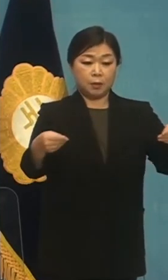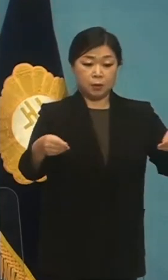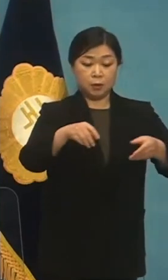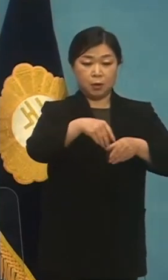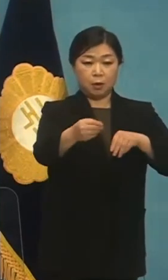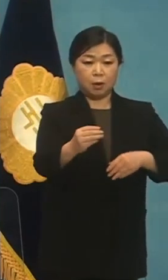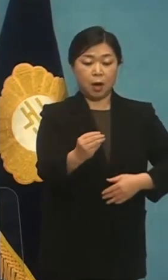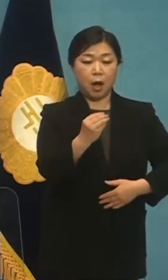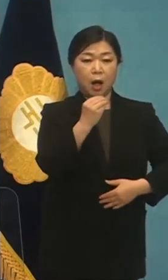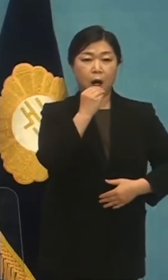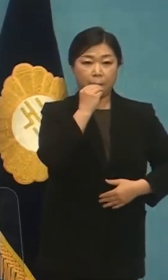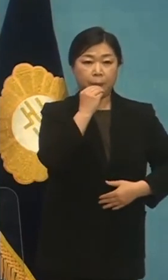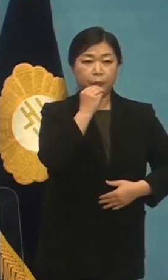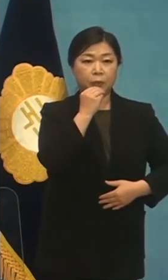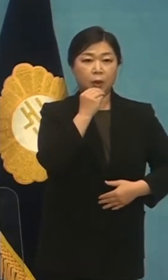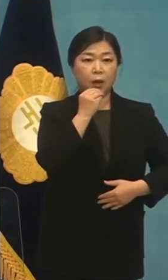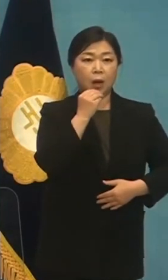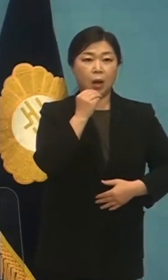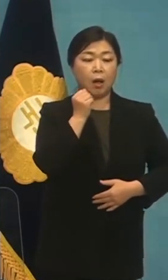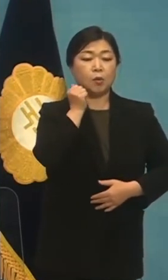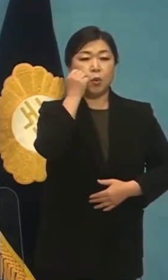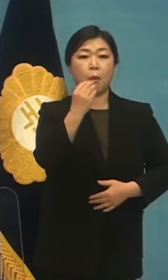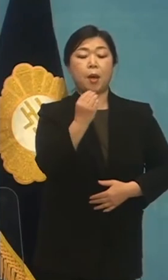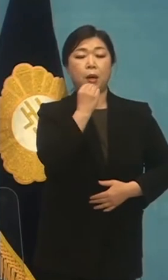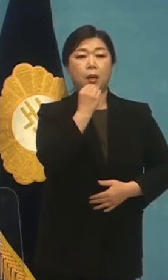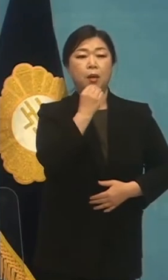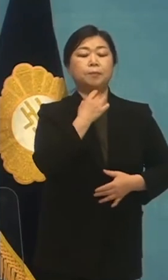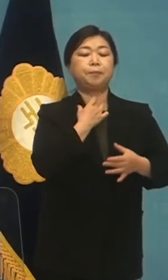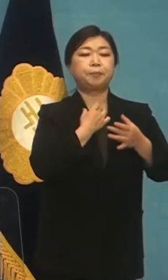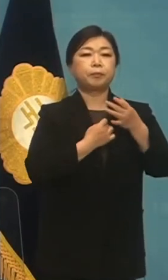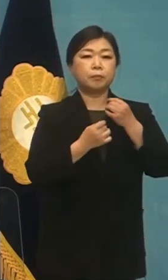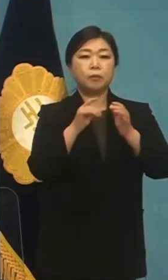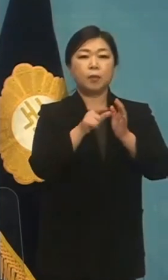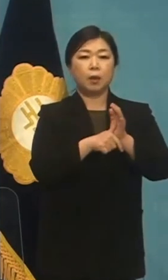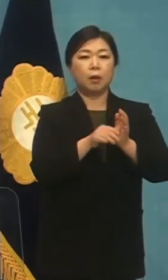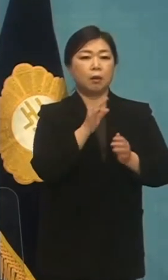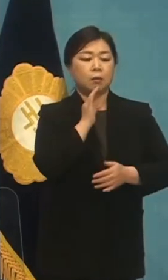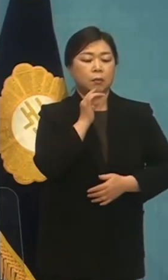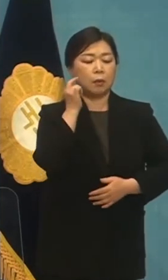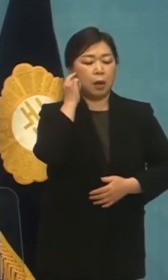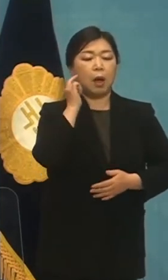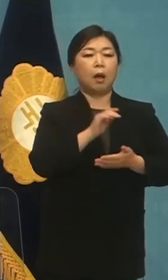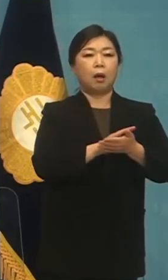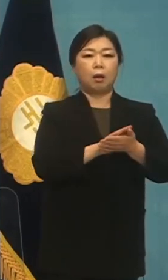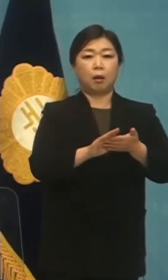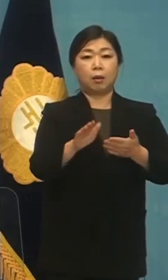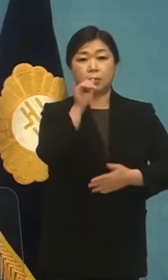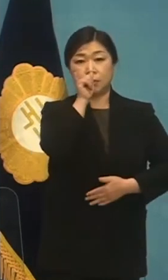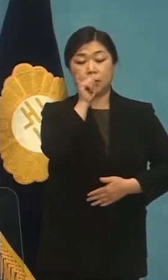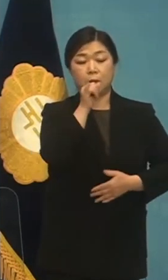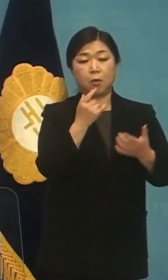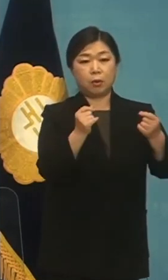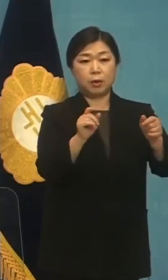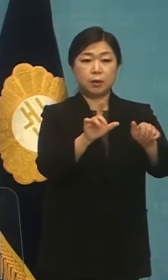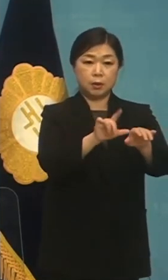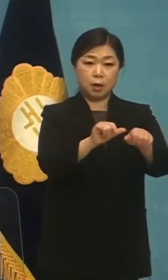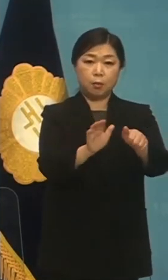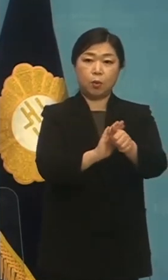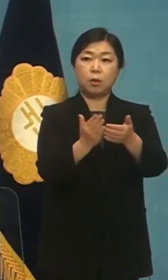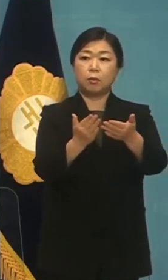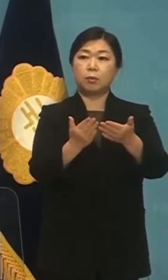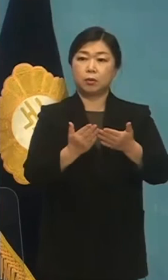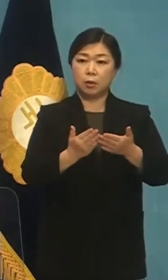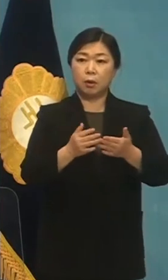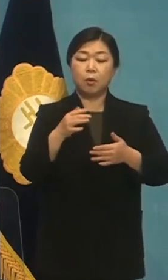이런 게 진짜 오아시스구나 느낄 수 있었습니다. 그런 시간, 그런 보살핌, 그런